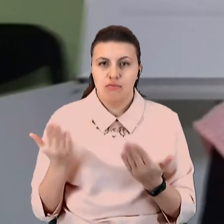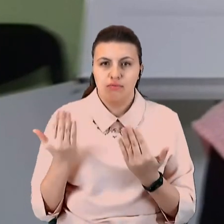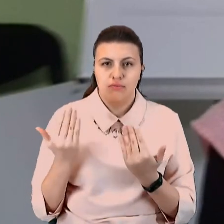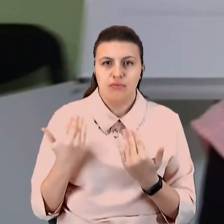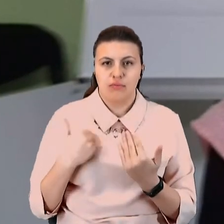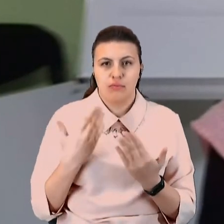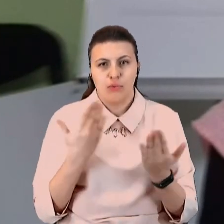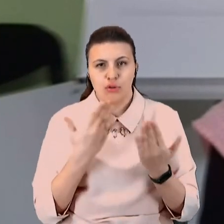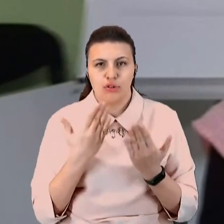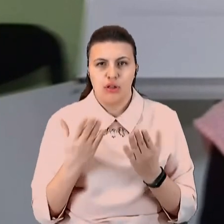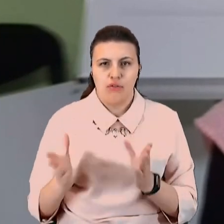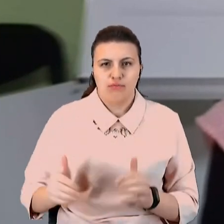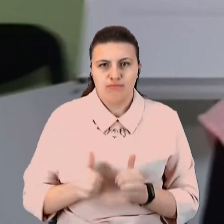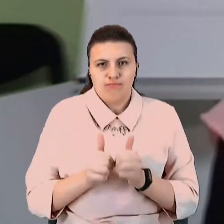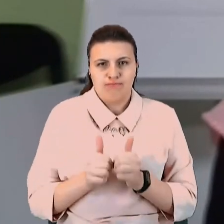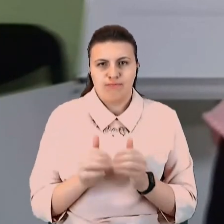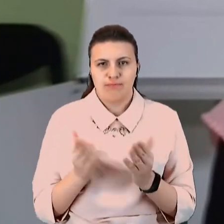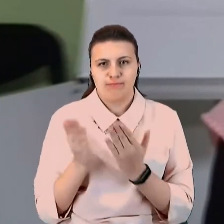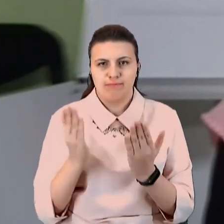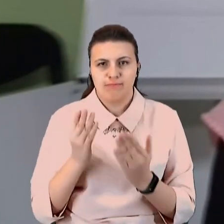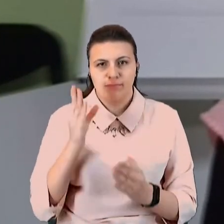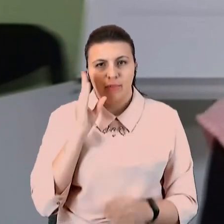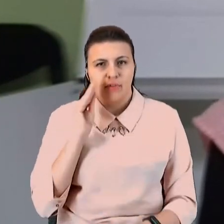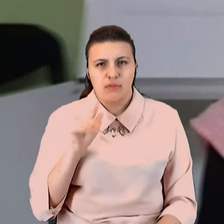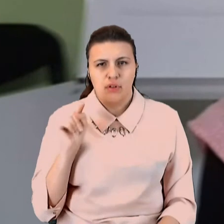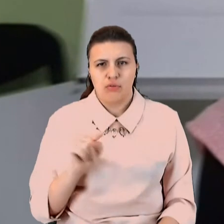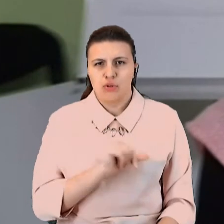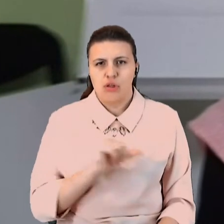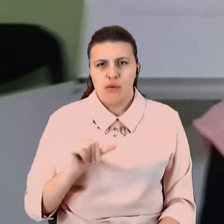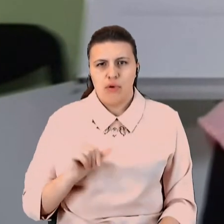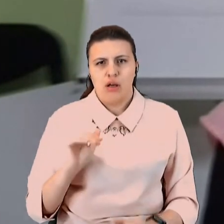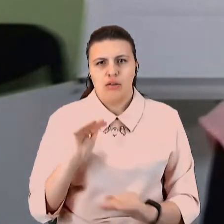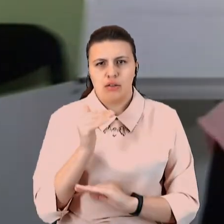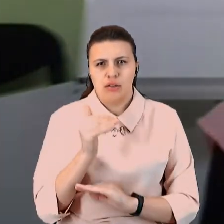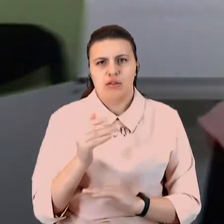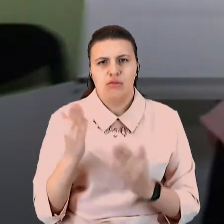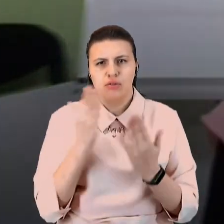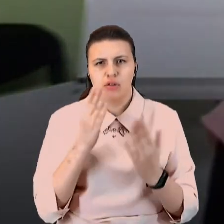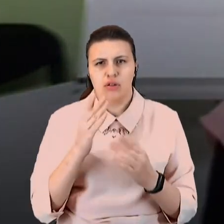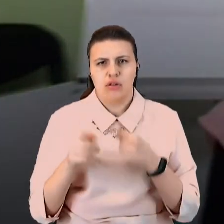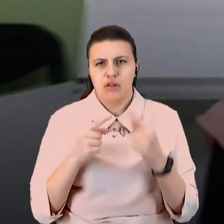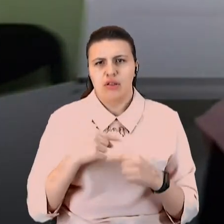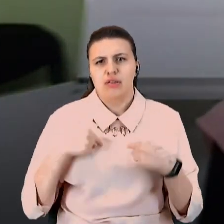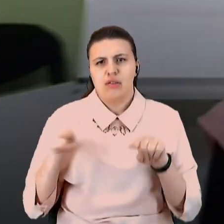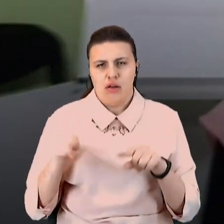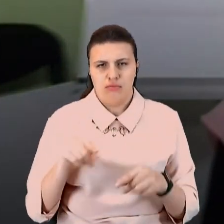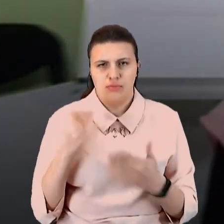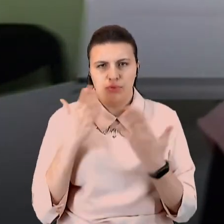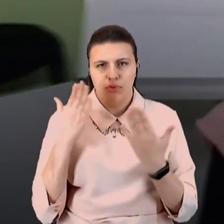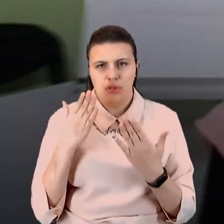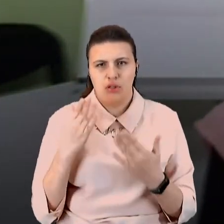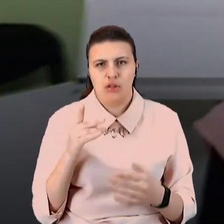почитаю. І не дивлячись на те, що дитина вже читає сама, не кажіть їй, ти вже вмієш сам читати, іди вже читай. Не